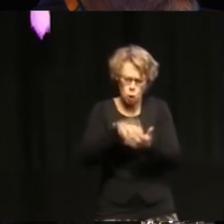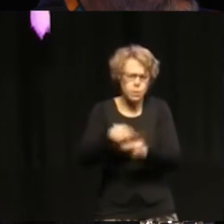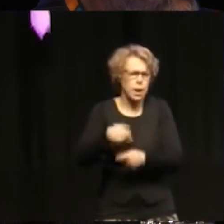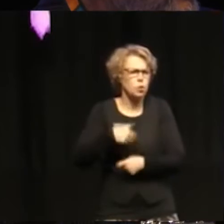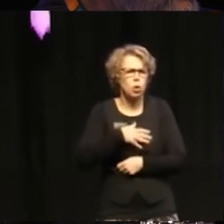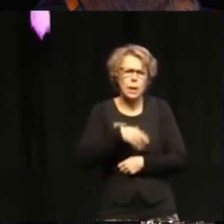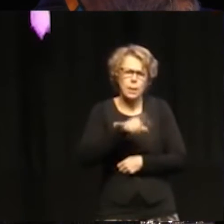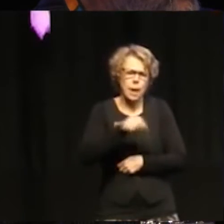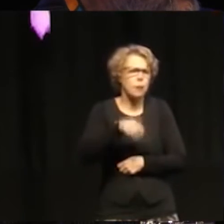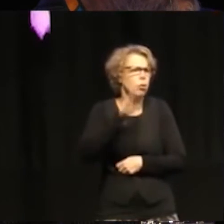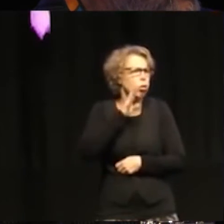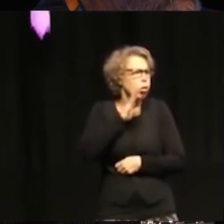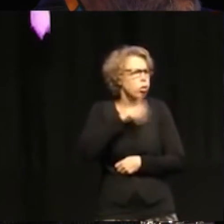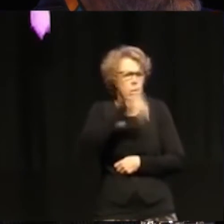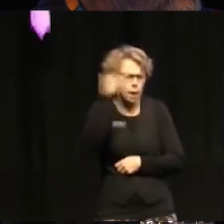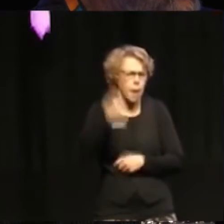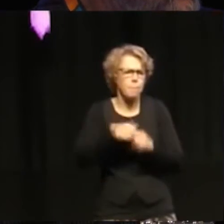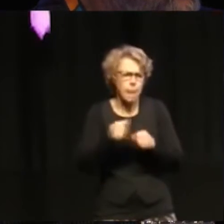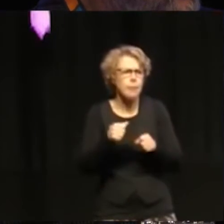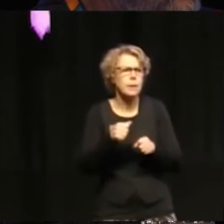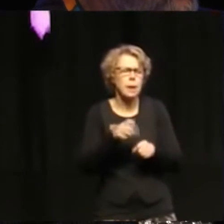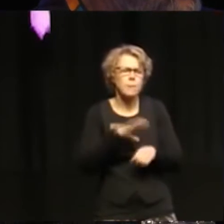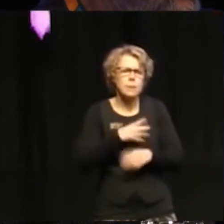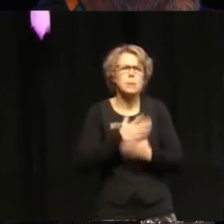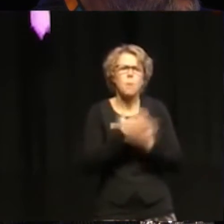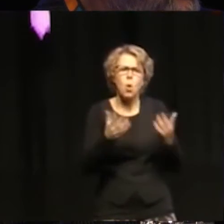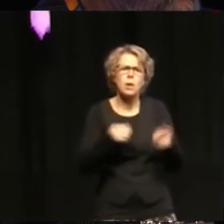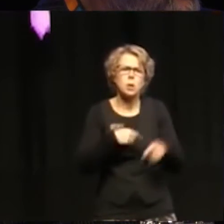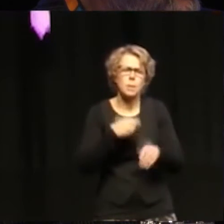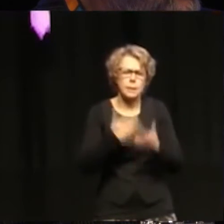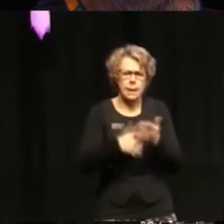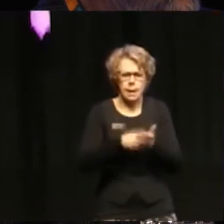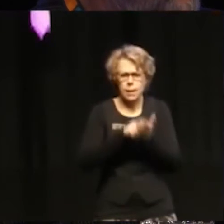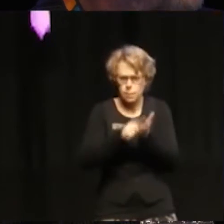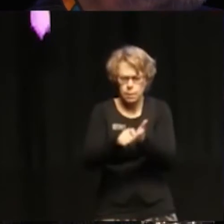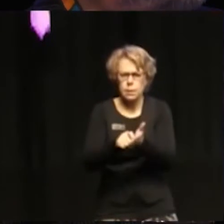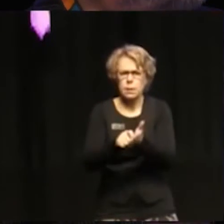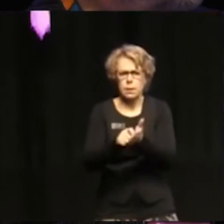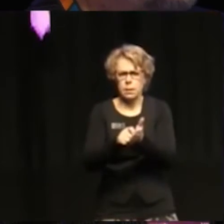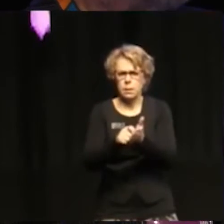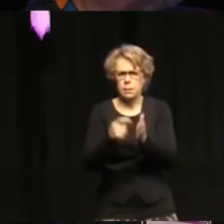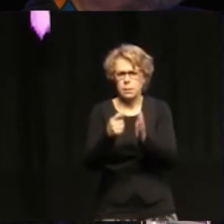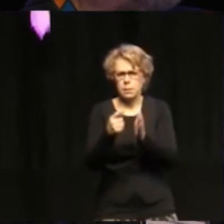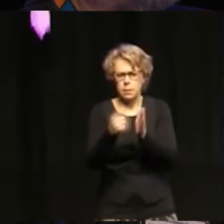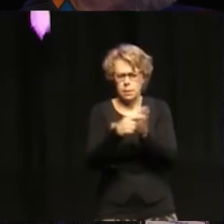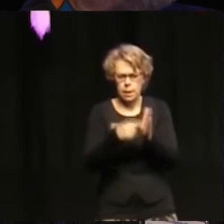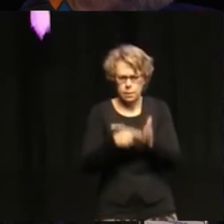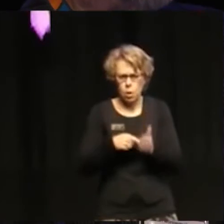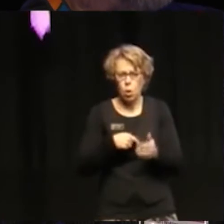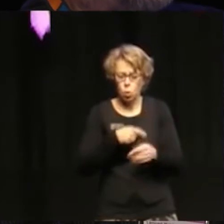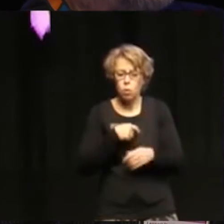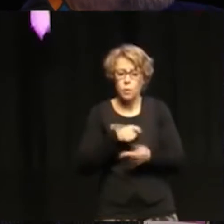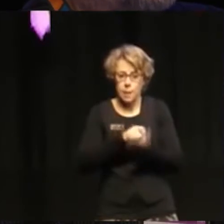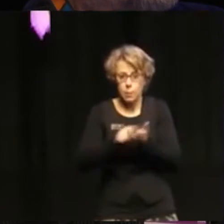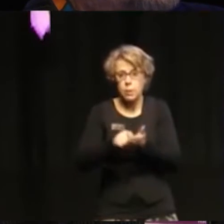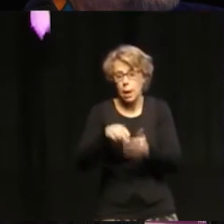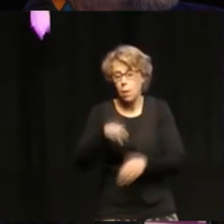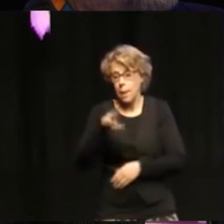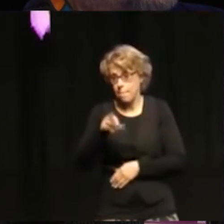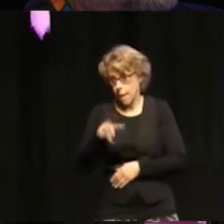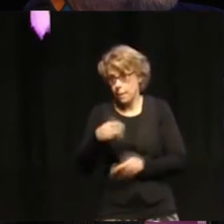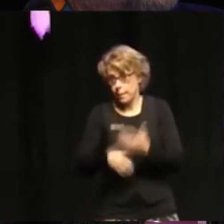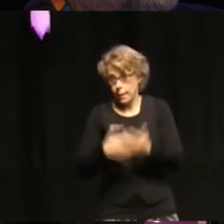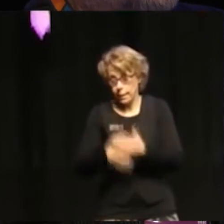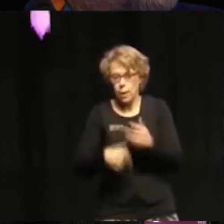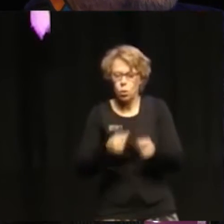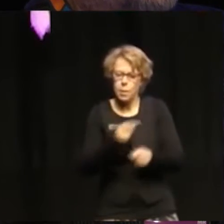states are already reporting against a number of these targets, and they're already reporting to the human rights system. So, if we can make use of this